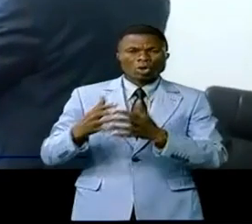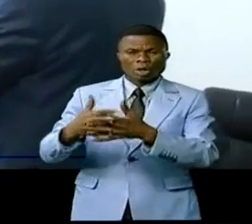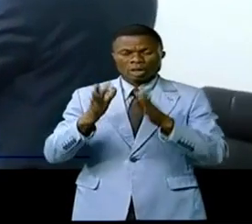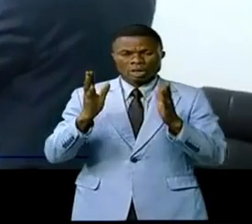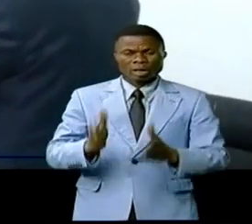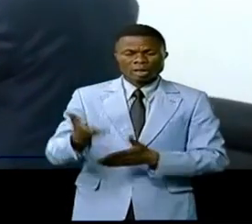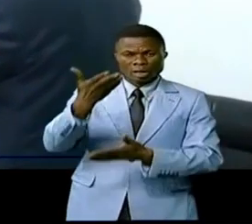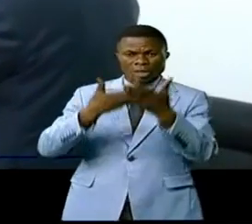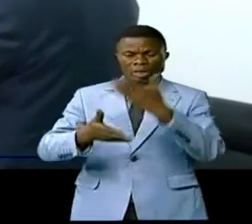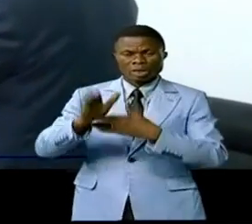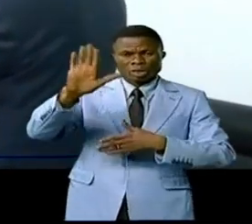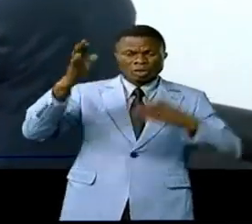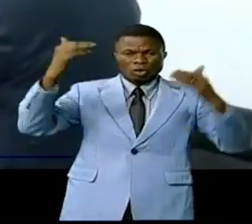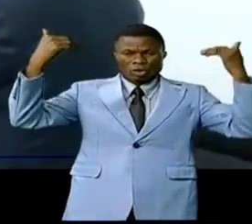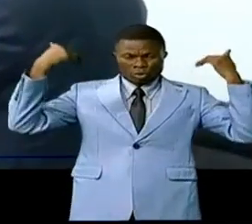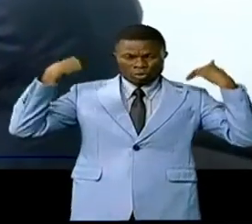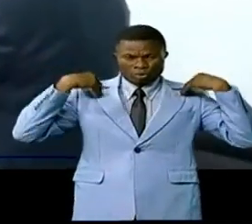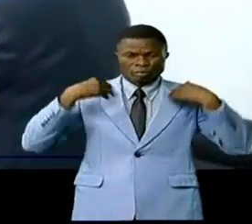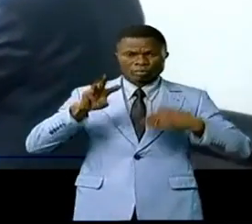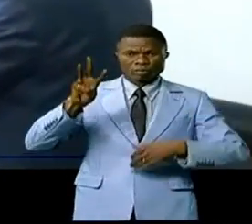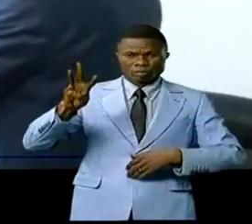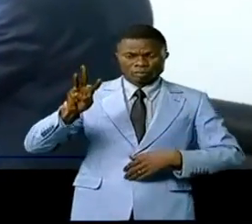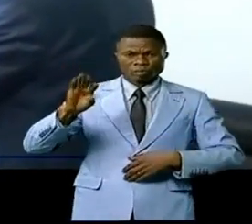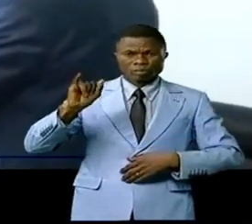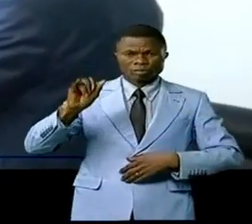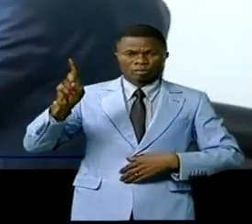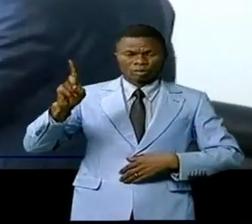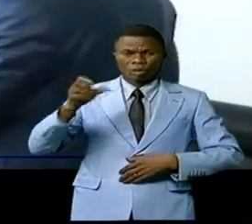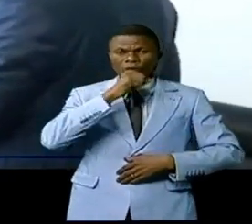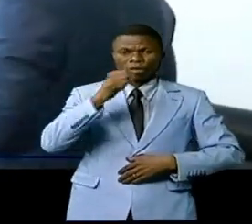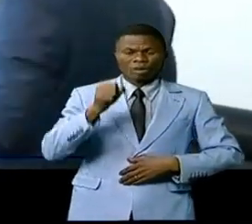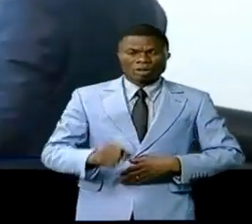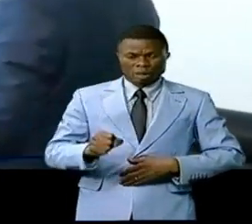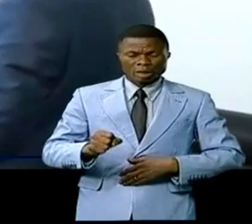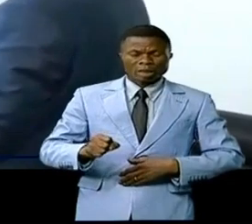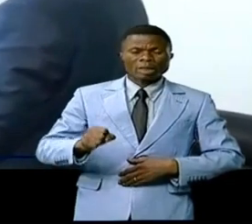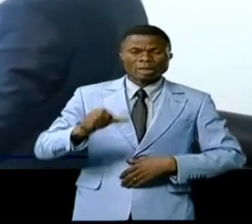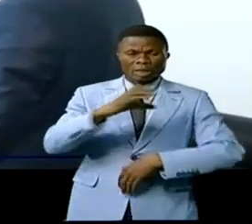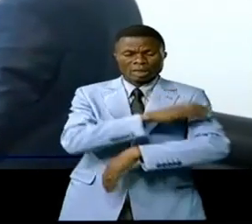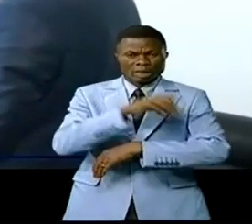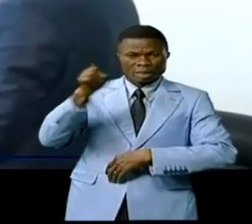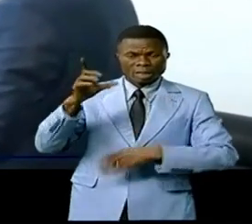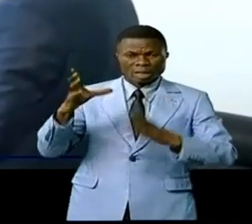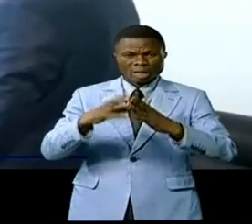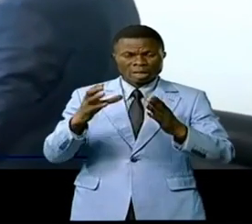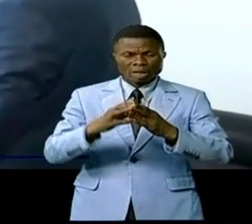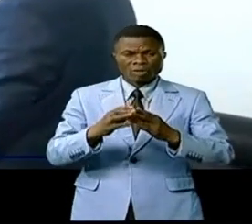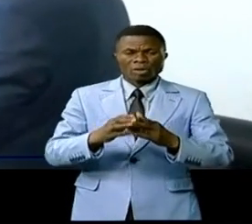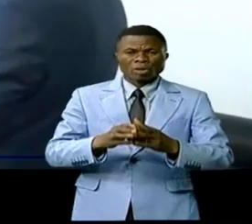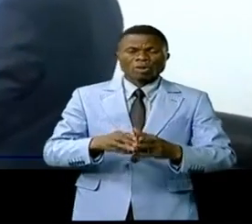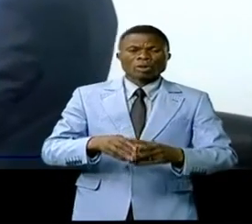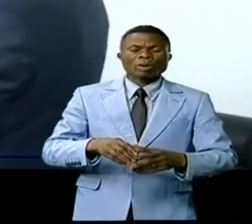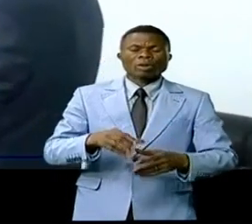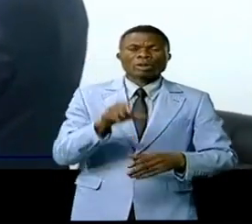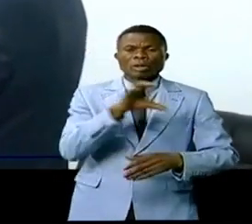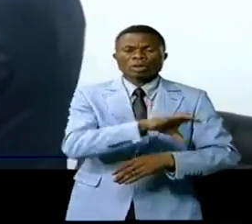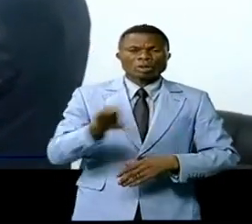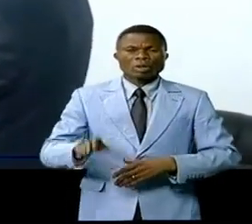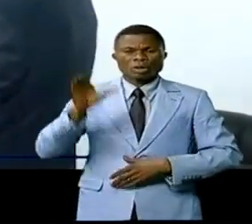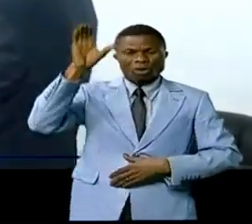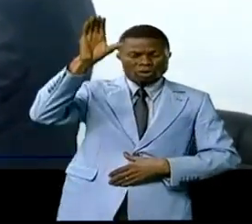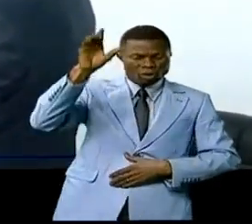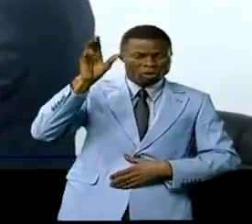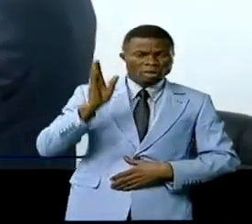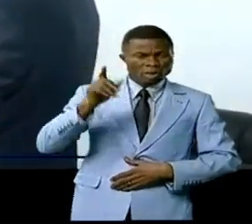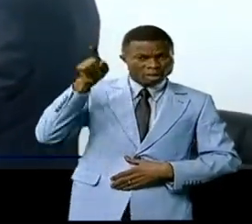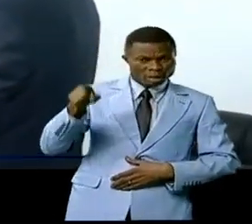représentée par son chef, Will Ropper, un ancien du Pentagone, accompagné du compatriote Mutomo Dikembi. A travers